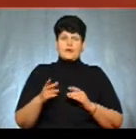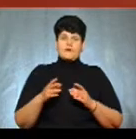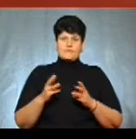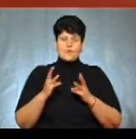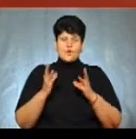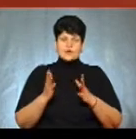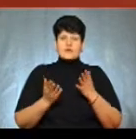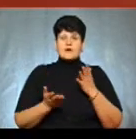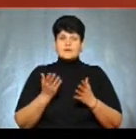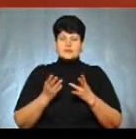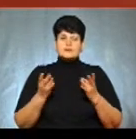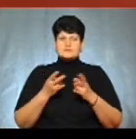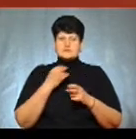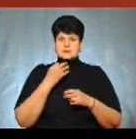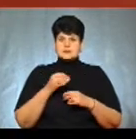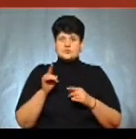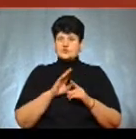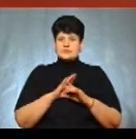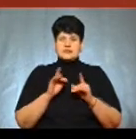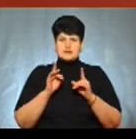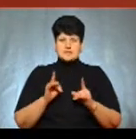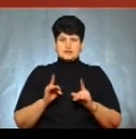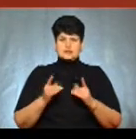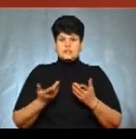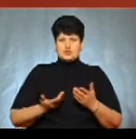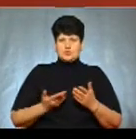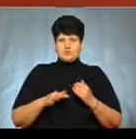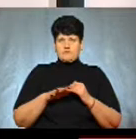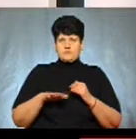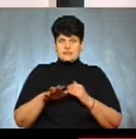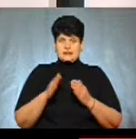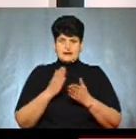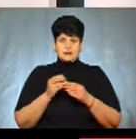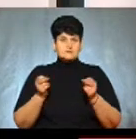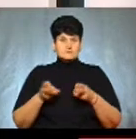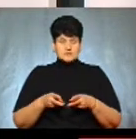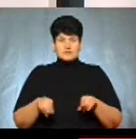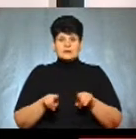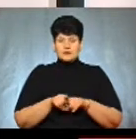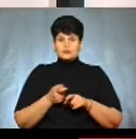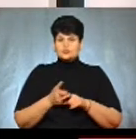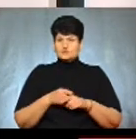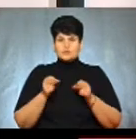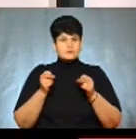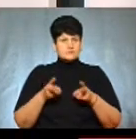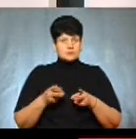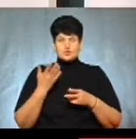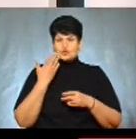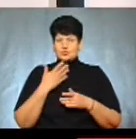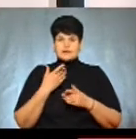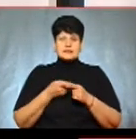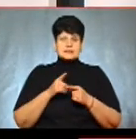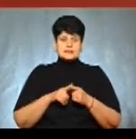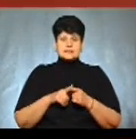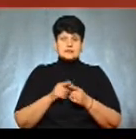масивів. Але слід сказати, що не лише житлові масиви підпадають в зону ризику. Також дуже небезпечно, коли такі пожежі